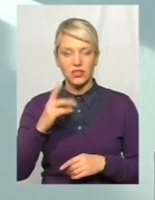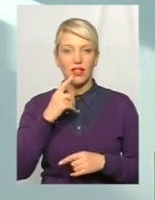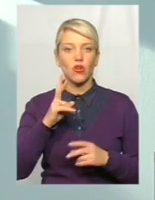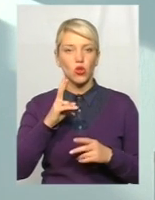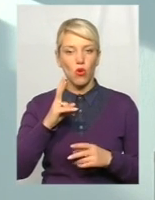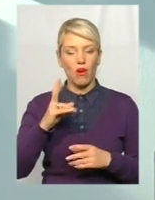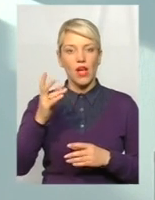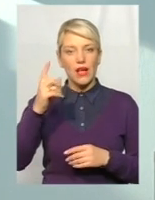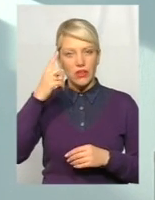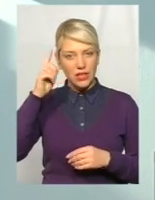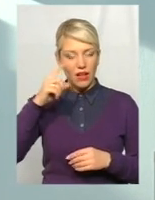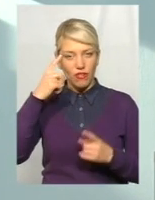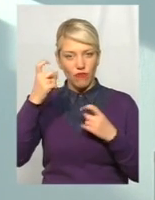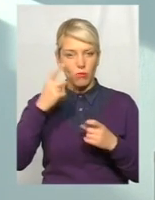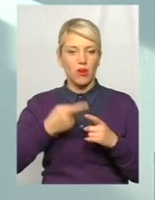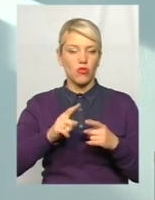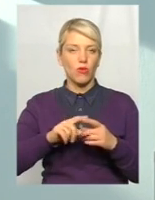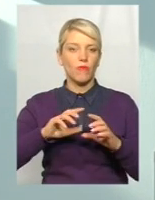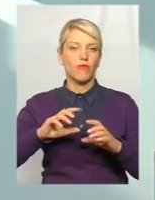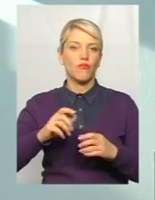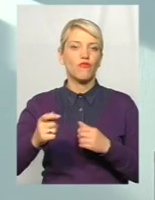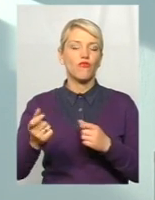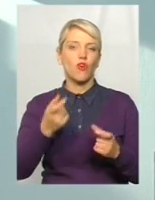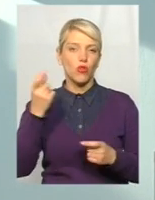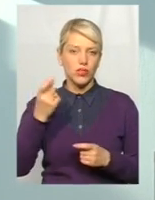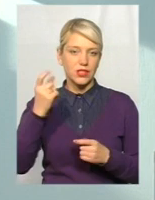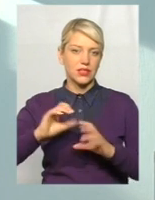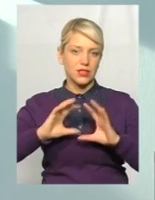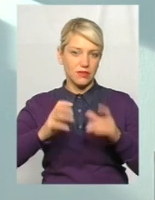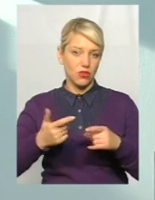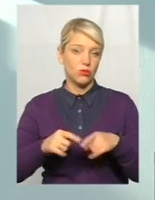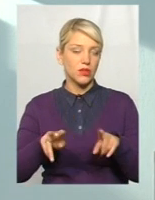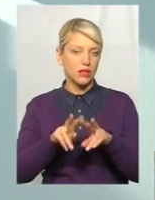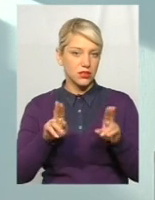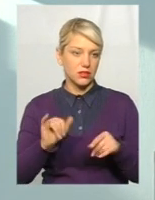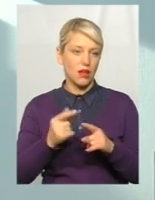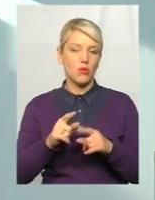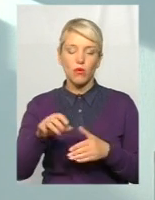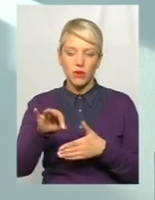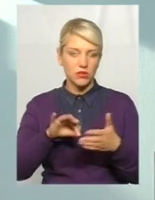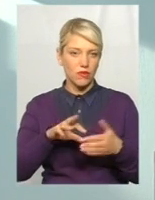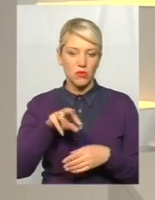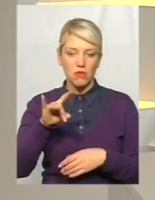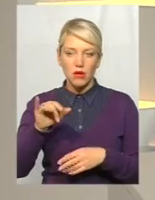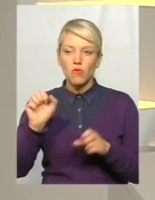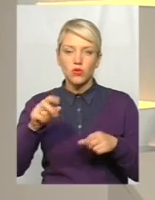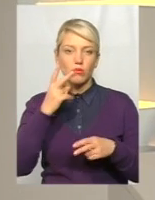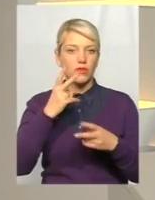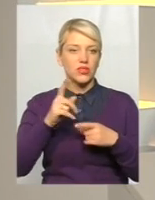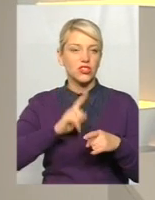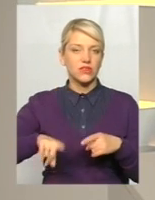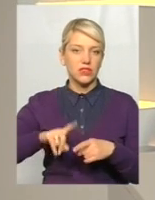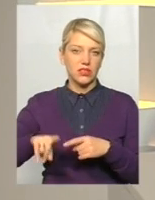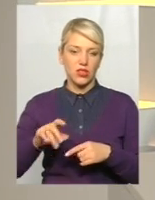інформацією, то виправляє містом ефективно. Він може оперативно діставати інформацію, все, що відбувається у нього. Як було раніше, треба було